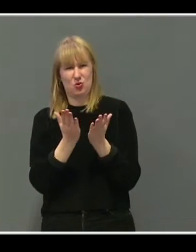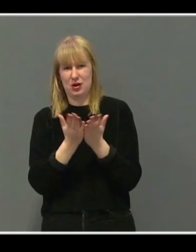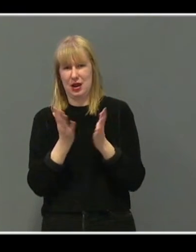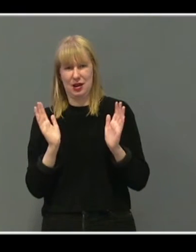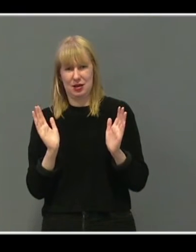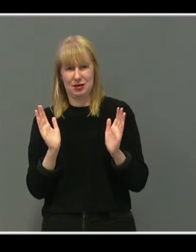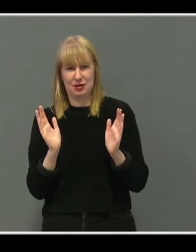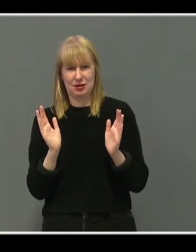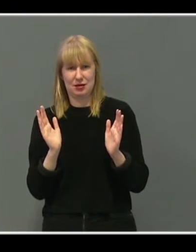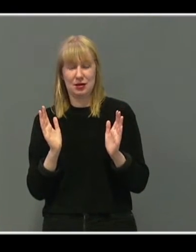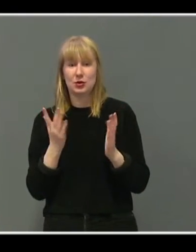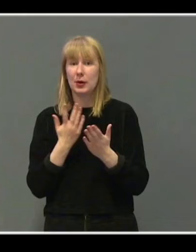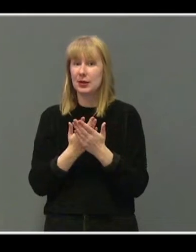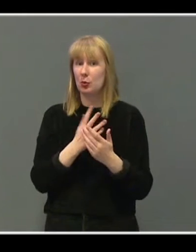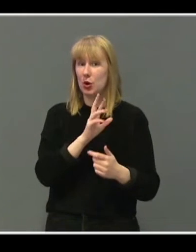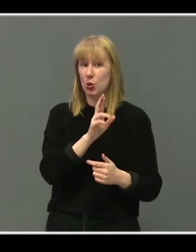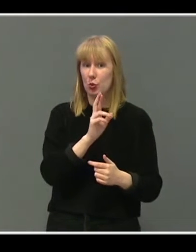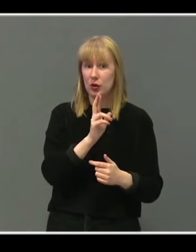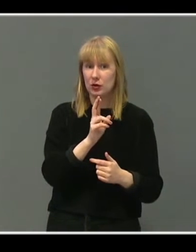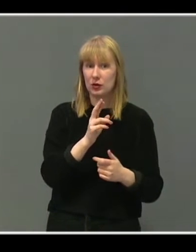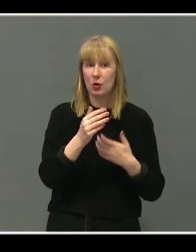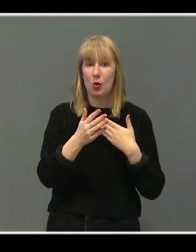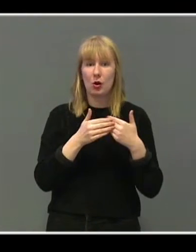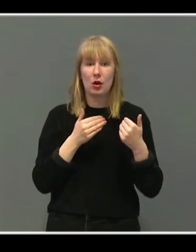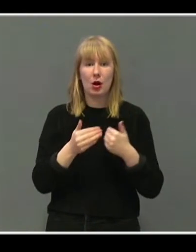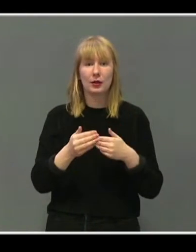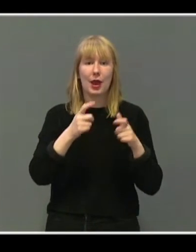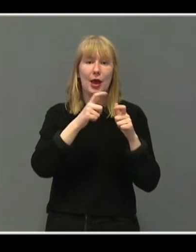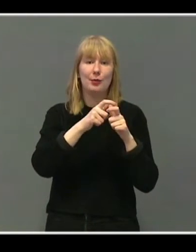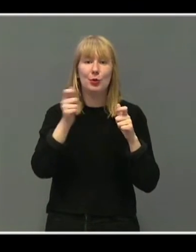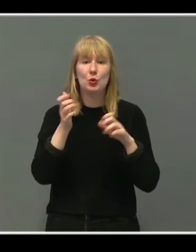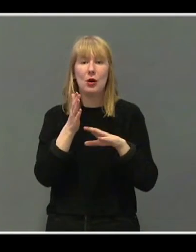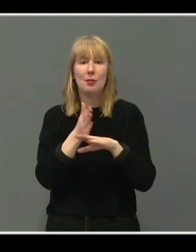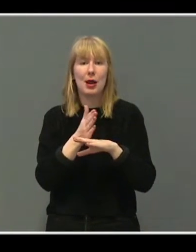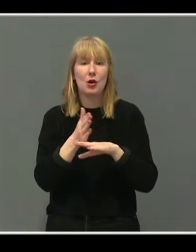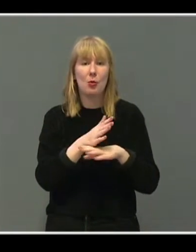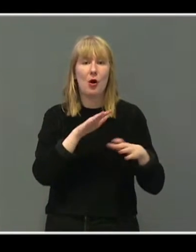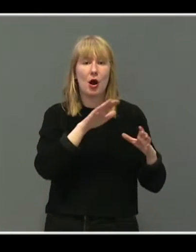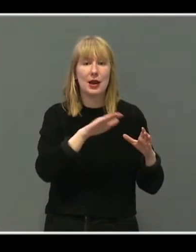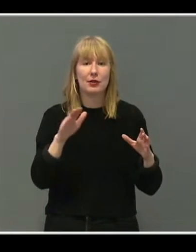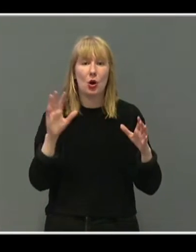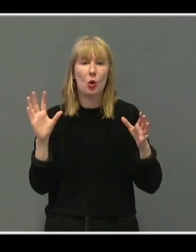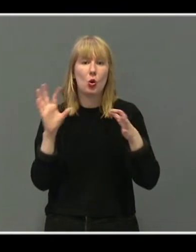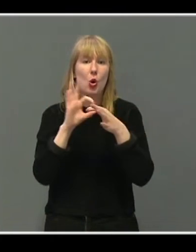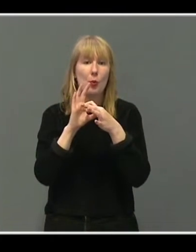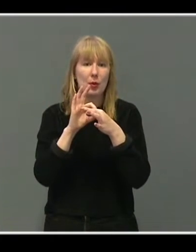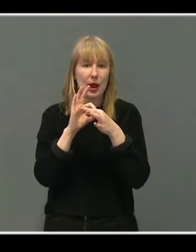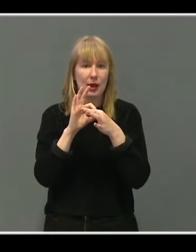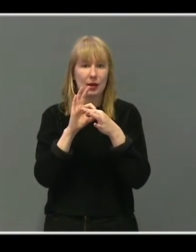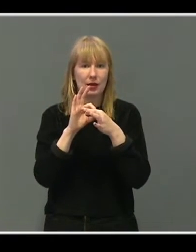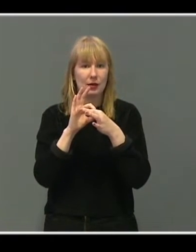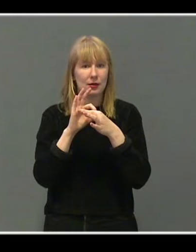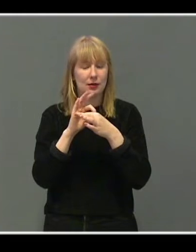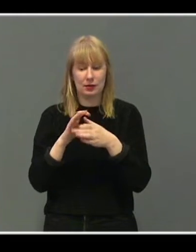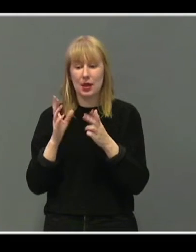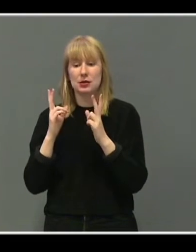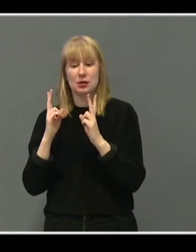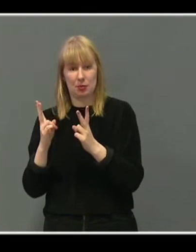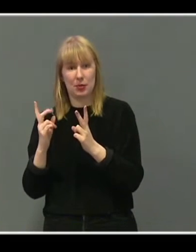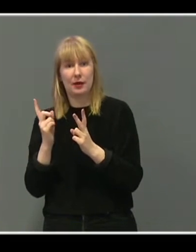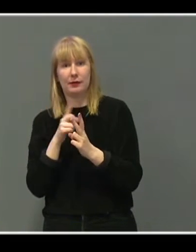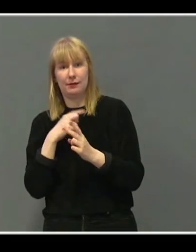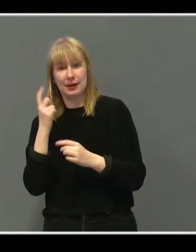jeg tror, sånn som Robert sa, det å bygge bro mellom ulike arenaer, at det går litt igjen i alle våre temaer da.